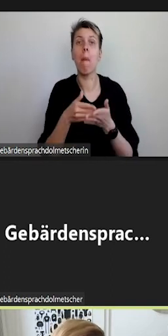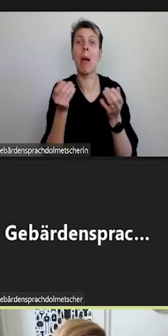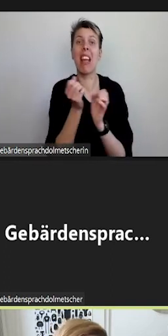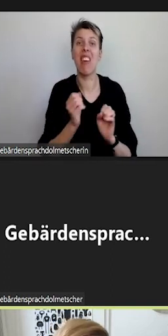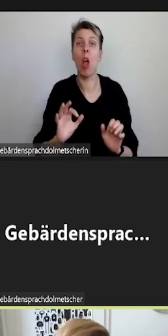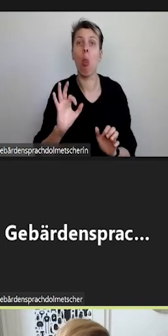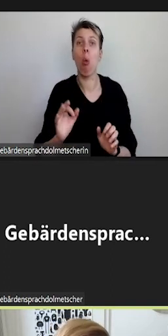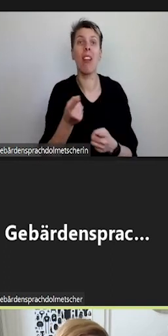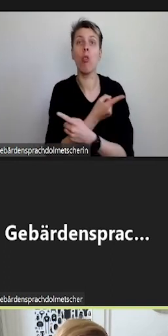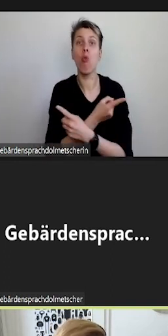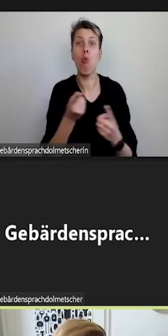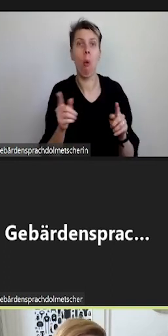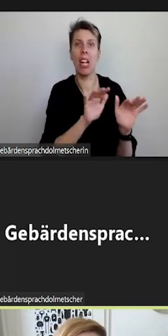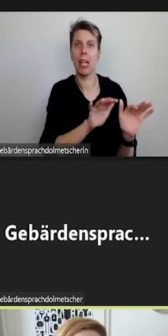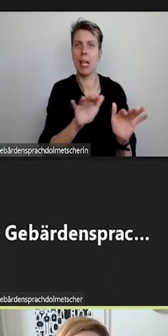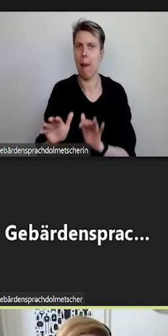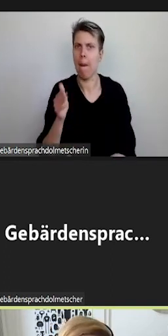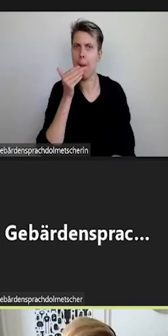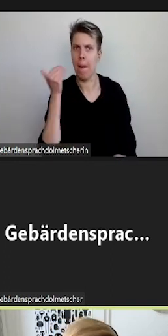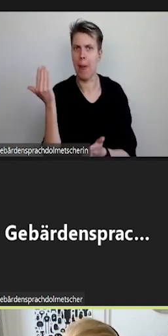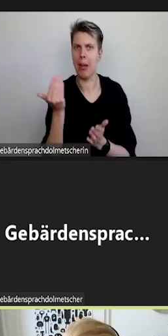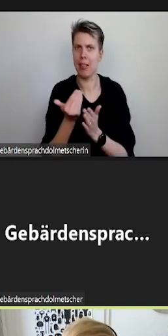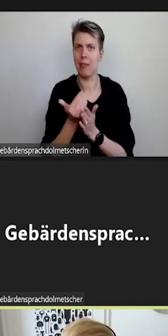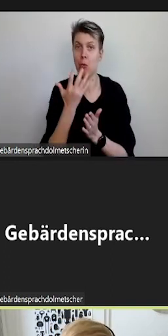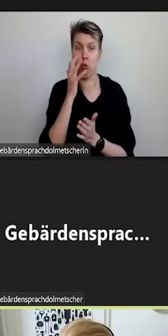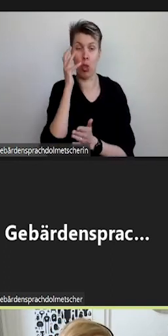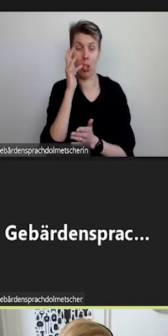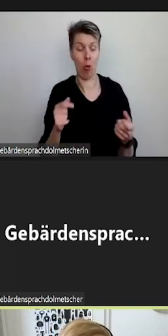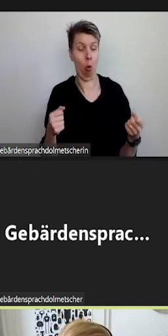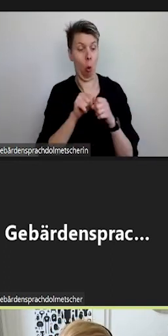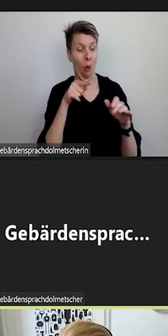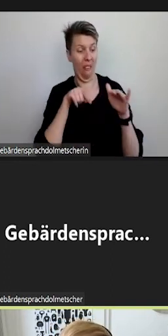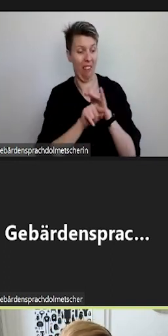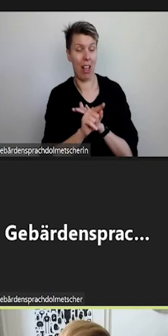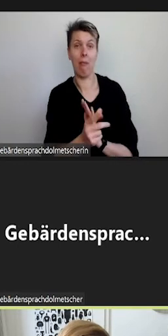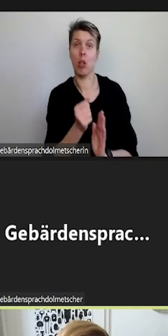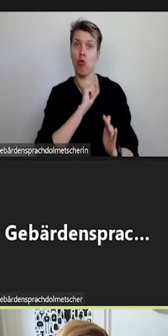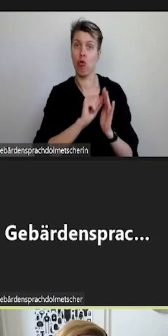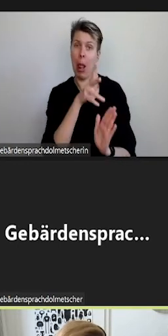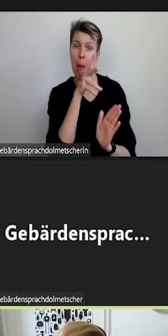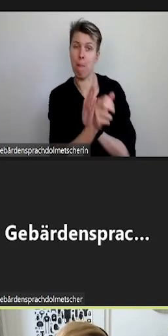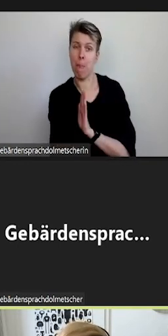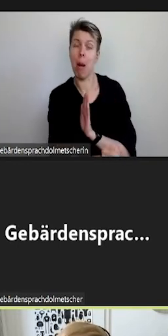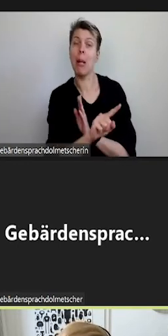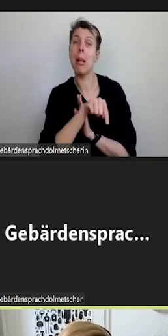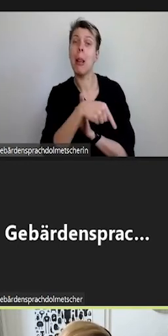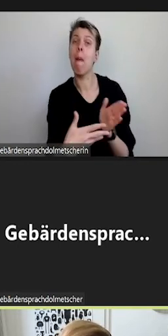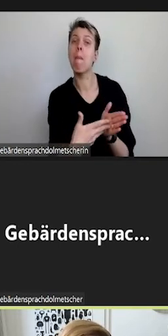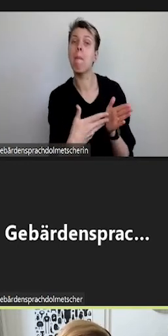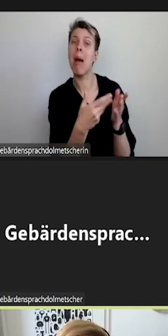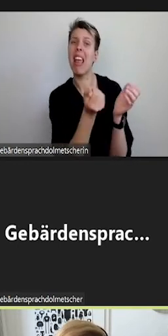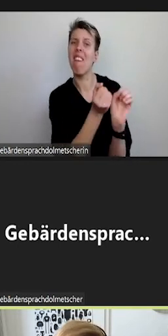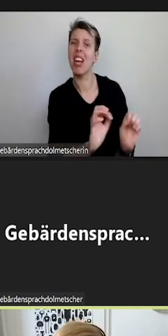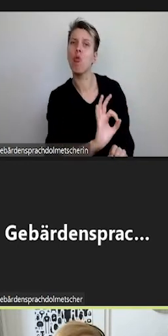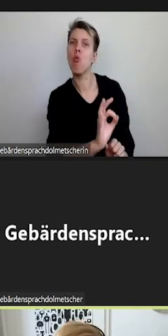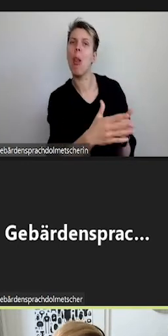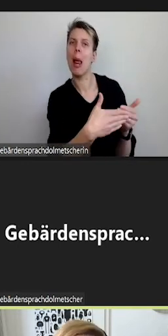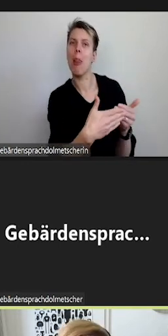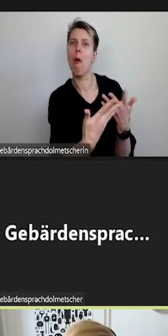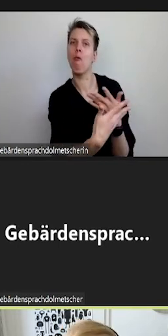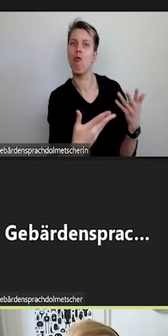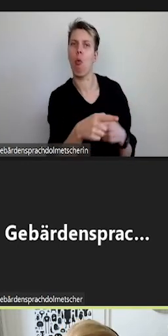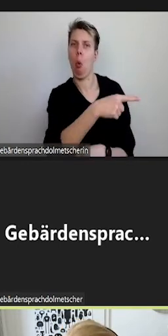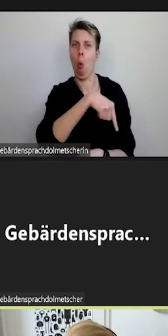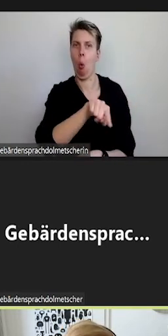wichtig war, dass man schnell erkennen kann, wo die nächste barrierefreie Toilette ist. Insgesamt sollte das System intuitiv erfassbar